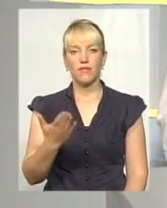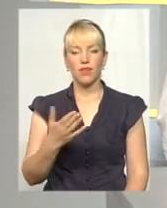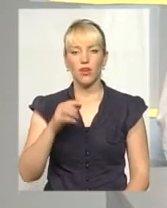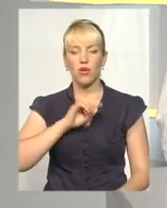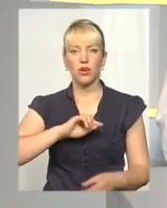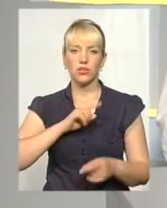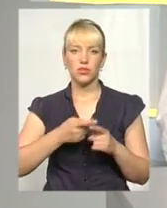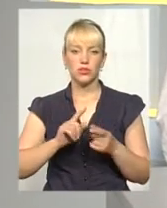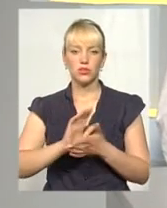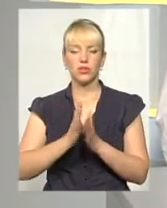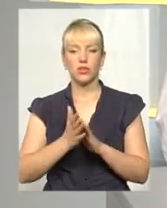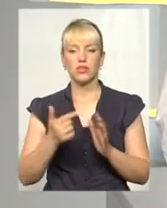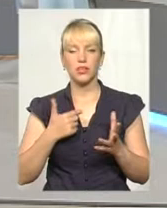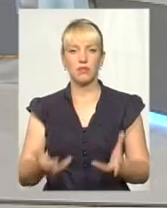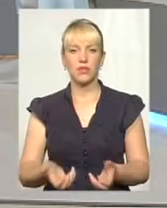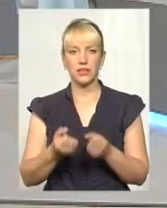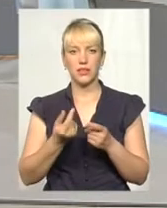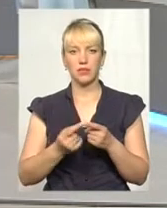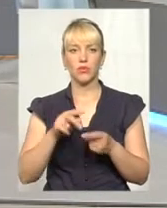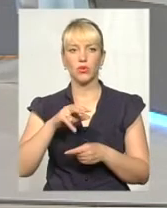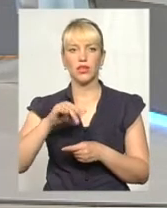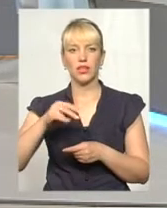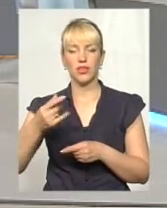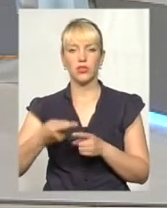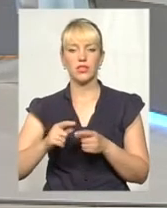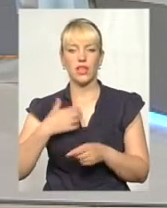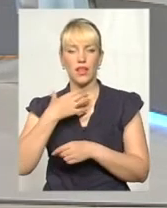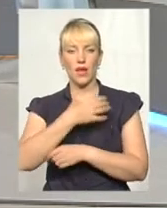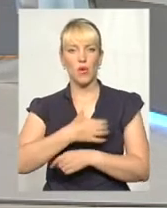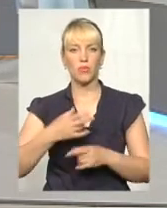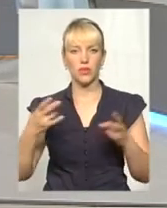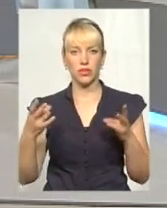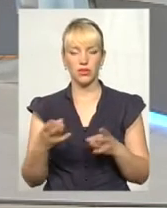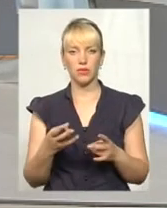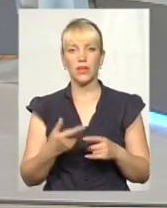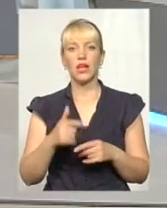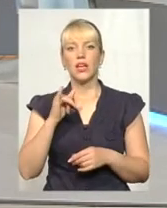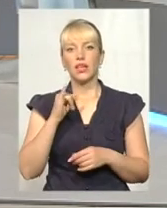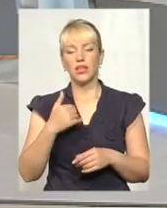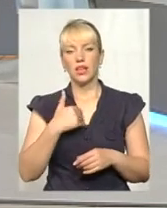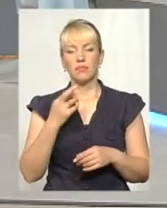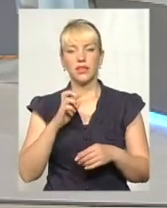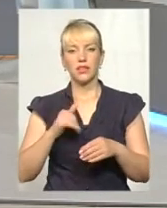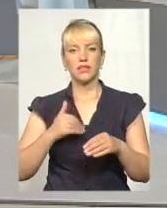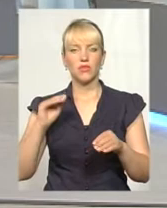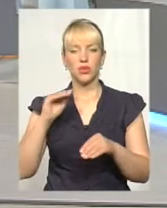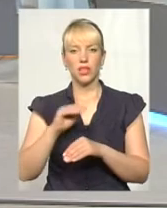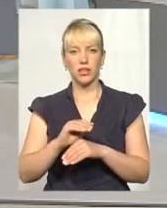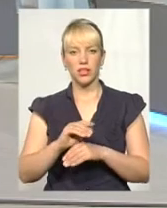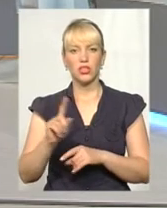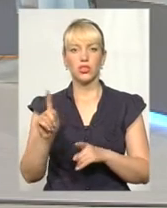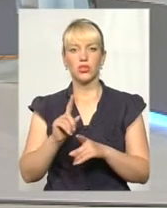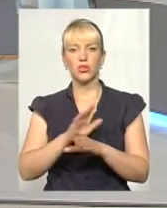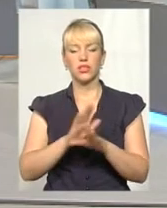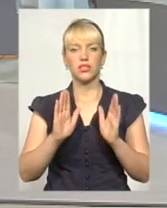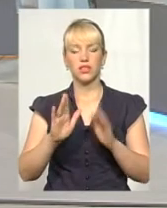Цілком підтримую, пані Лілі, в тому, що це нагально, це необхідно. Але я хотів би ще додати, доповнити те, що не